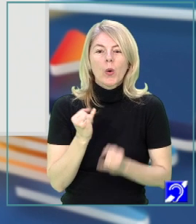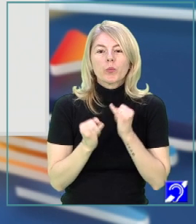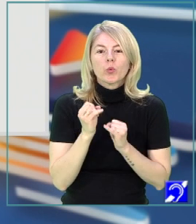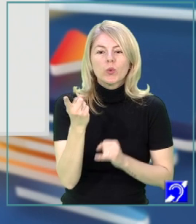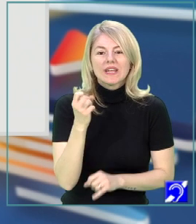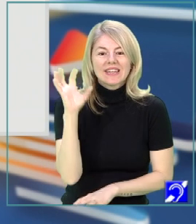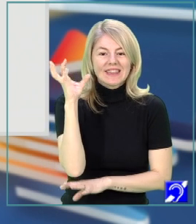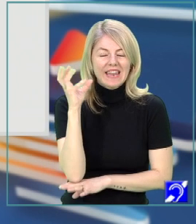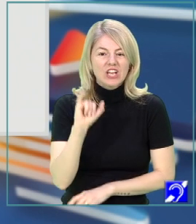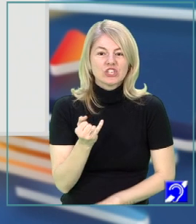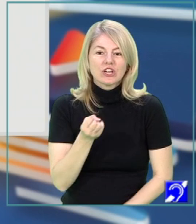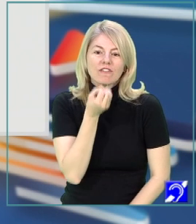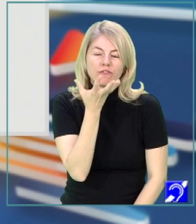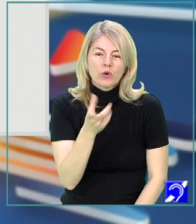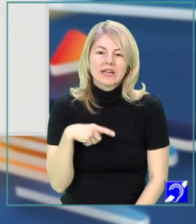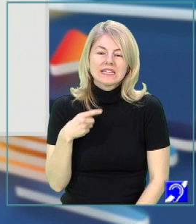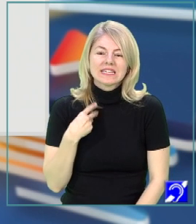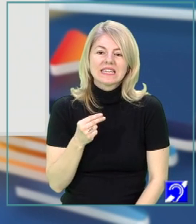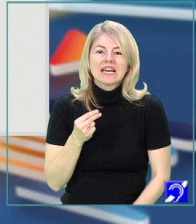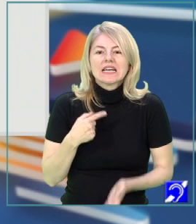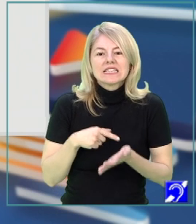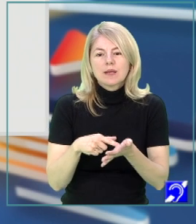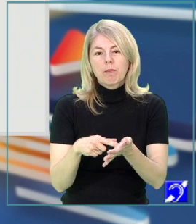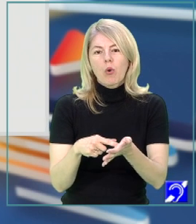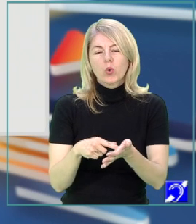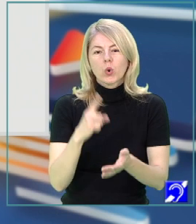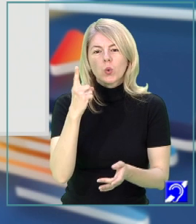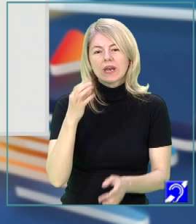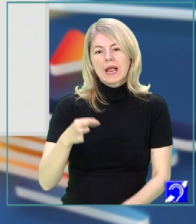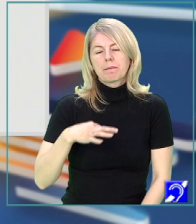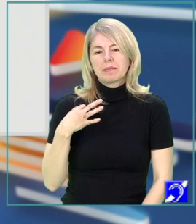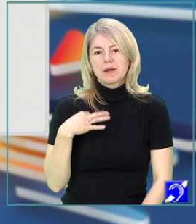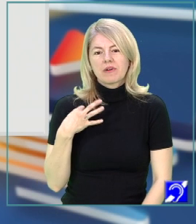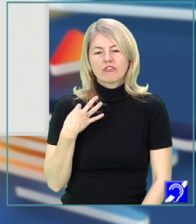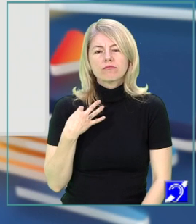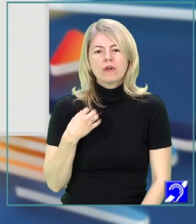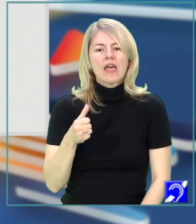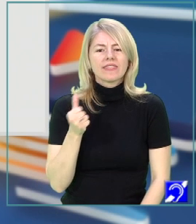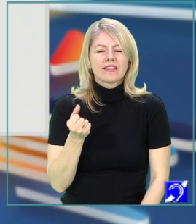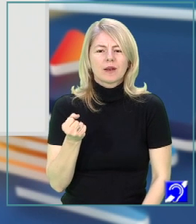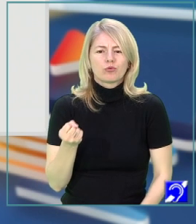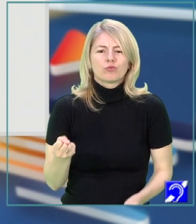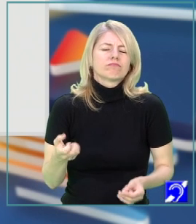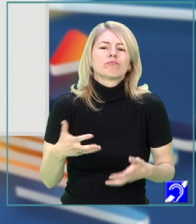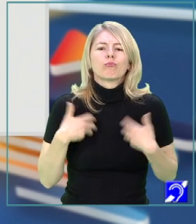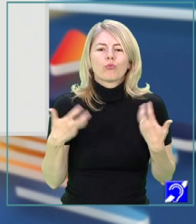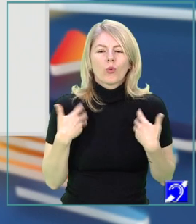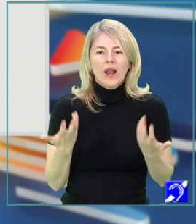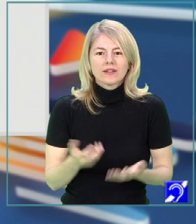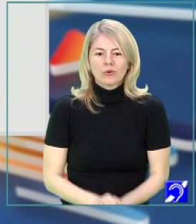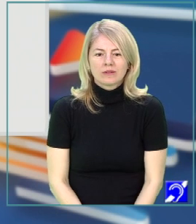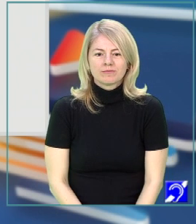tei și stânjenei sunt simbolul unei primăveri de-a dreptul încântătoare, aș spune.